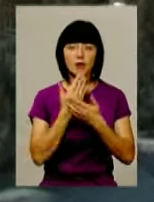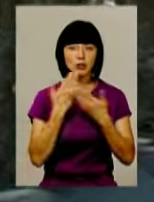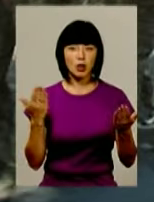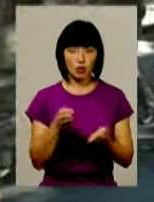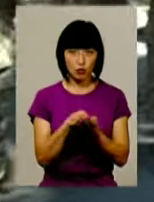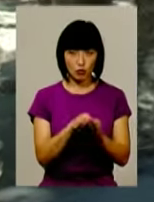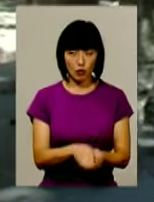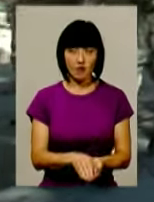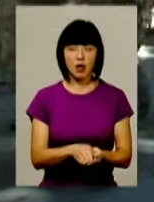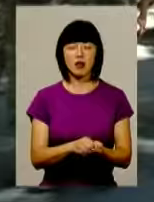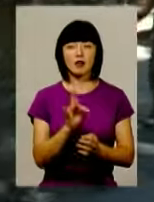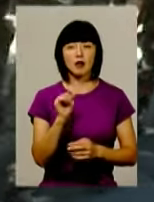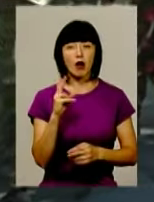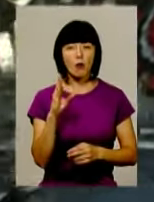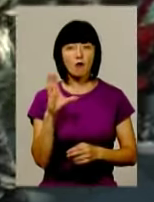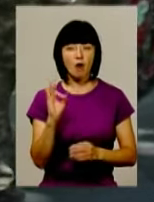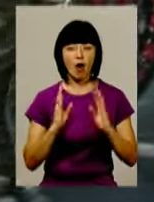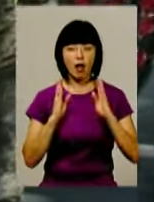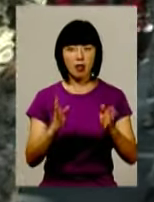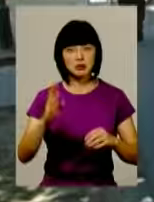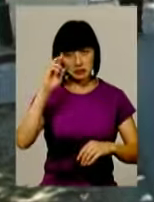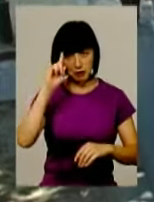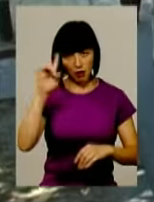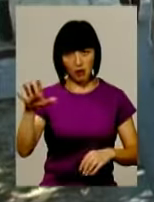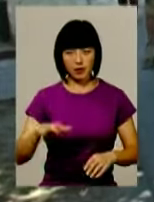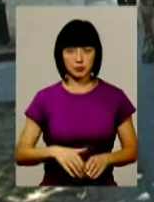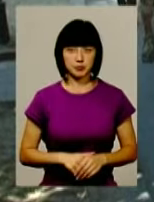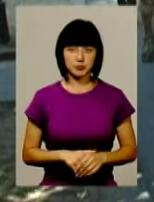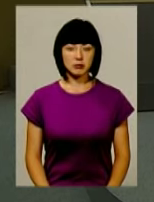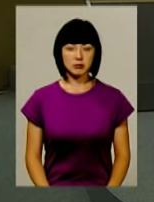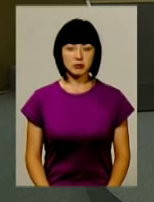Поховали Романа Якубчука на Алеї Слави у мікрорайоні Ракове.